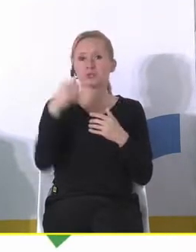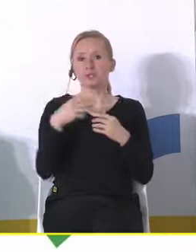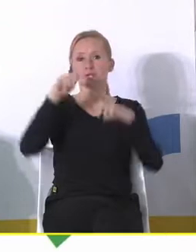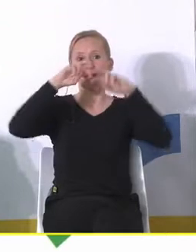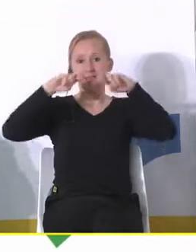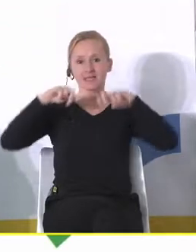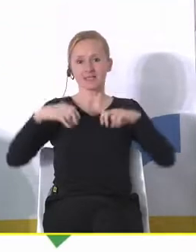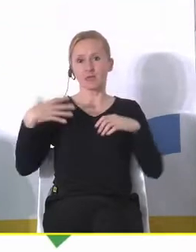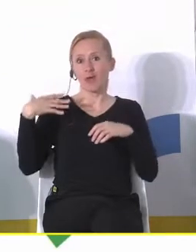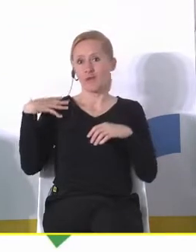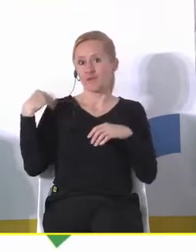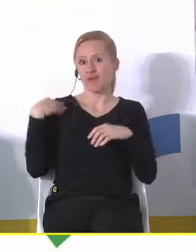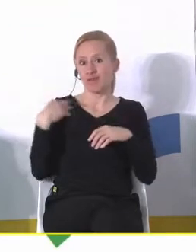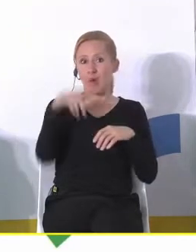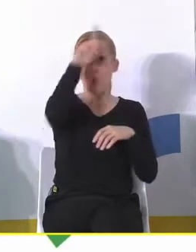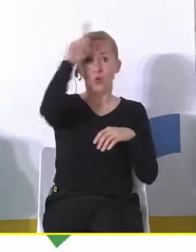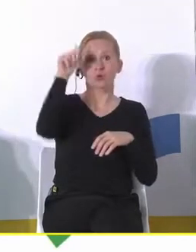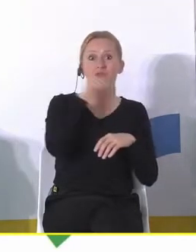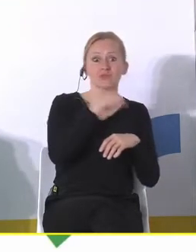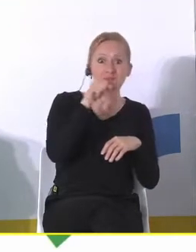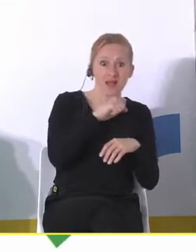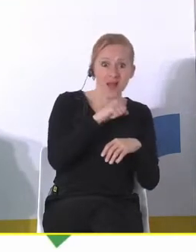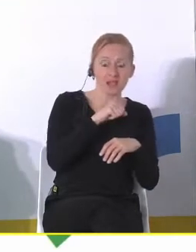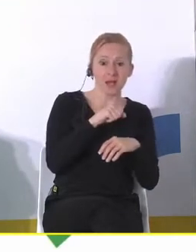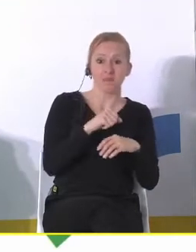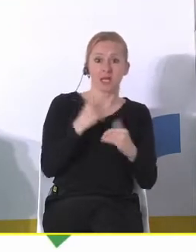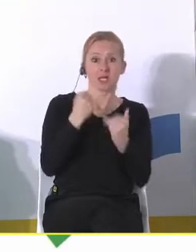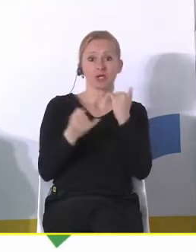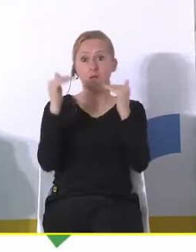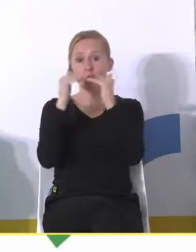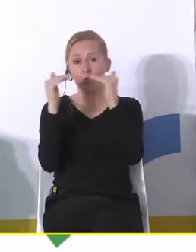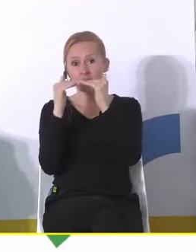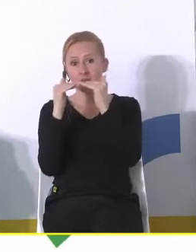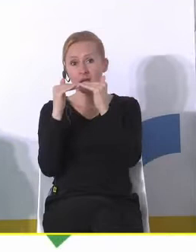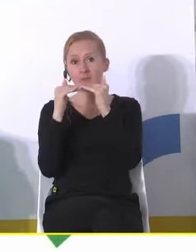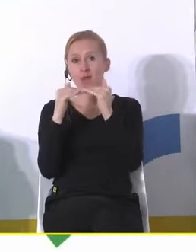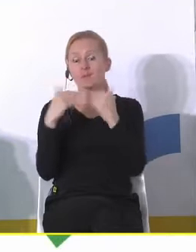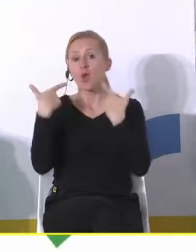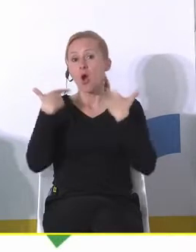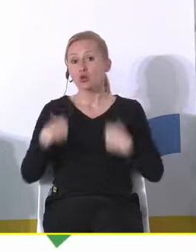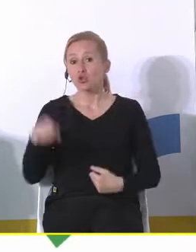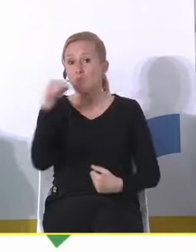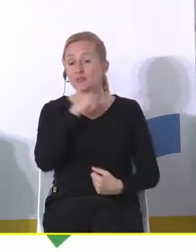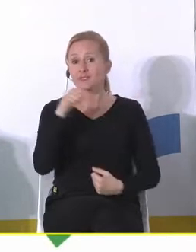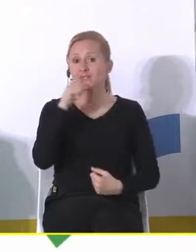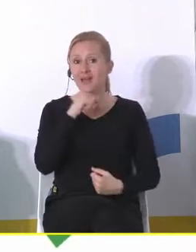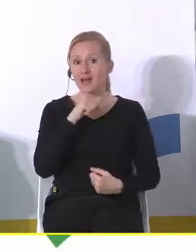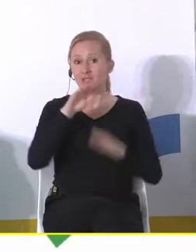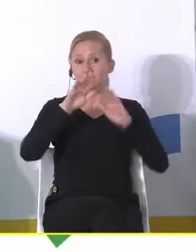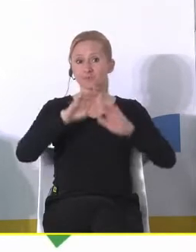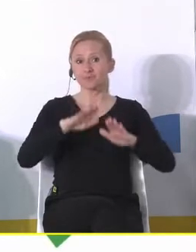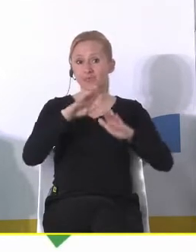Społeczeństwa się starzeją i relatywnie duży odsetek osób starszych przy